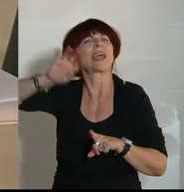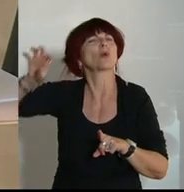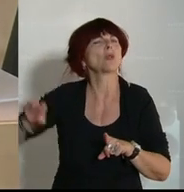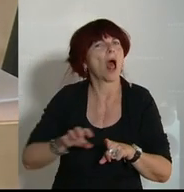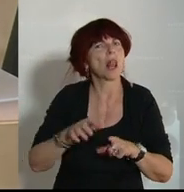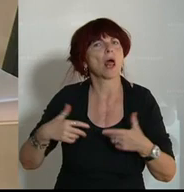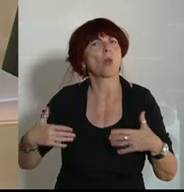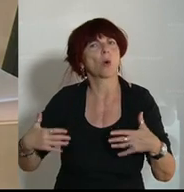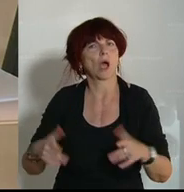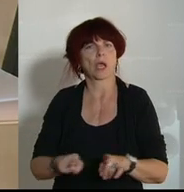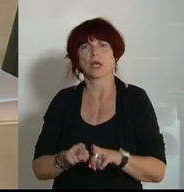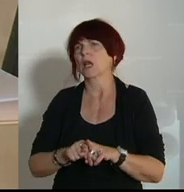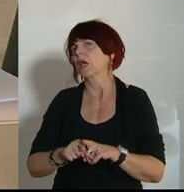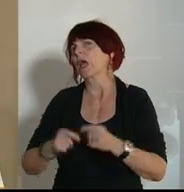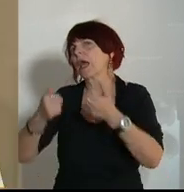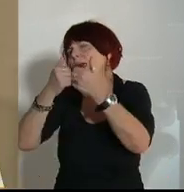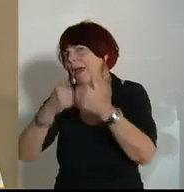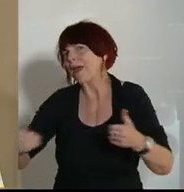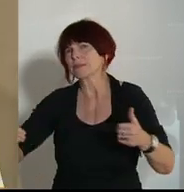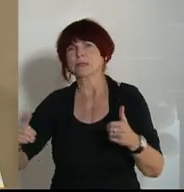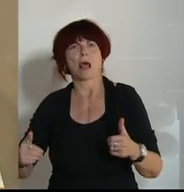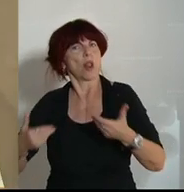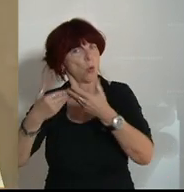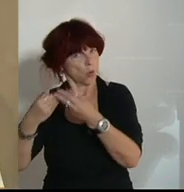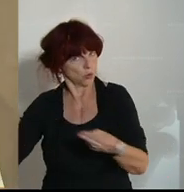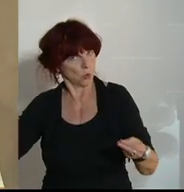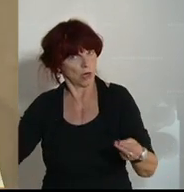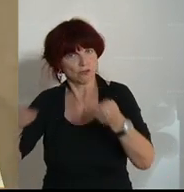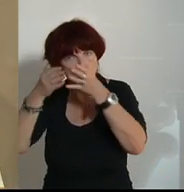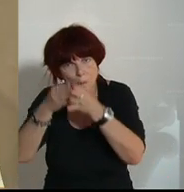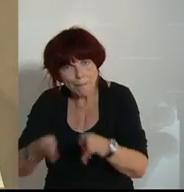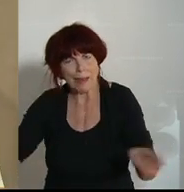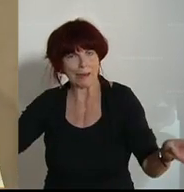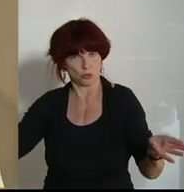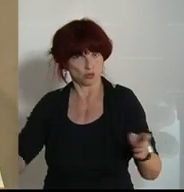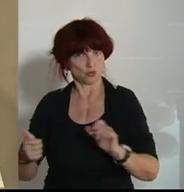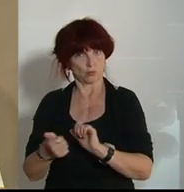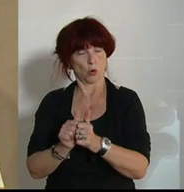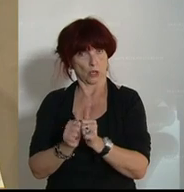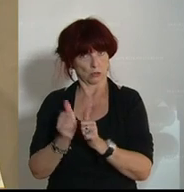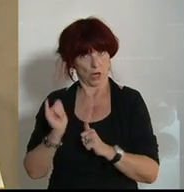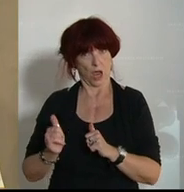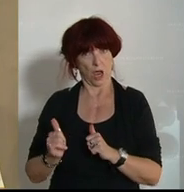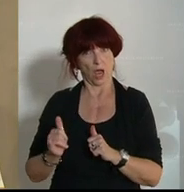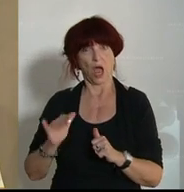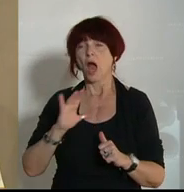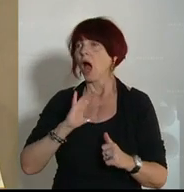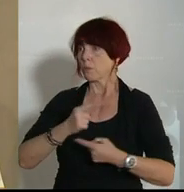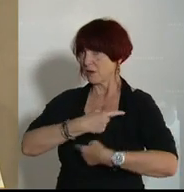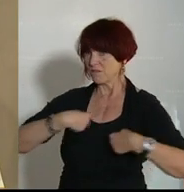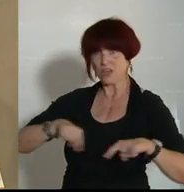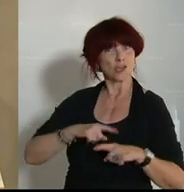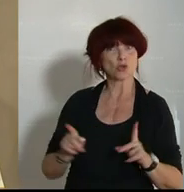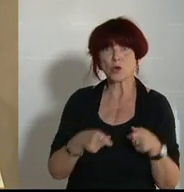für den breiten Sport. Also das sind ja alles gute Maßnahmen, über die wir auch diskutieren. Aber Sie sagen jetzt, wir dürfen bitte keinen